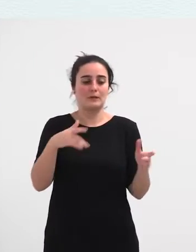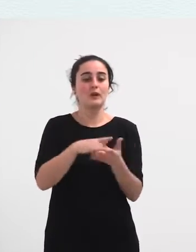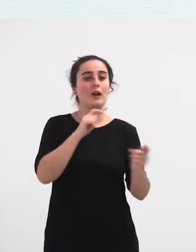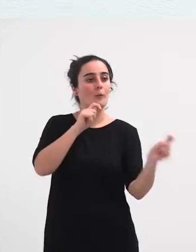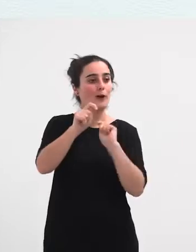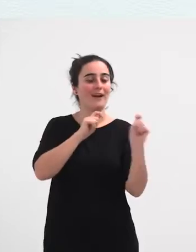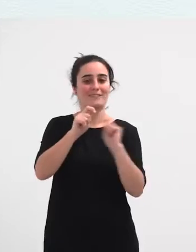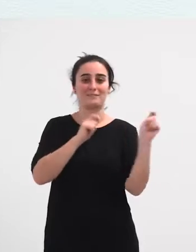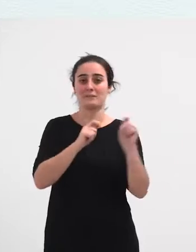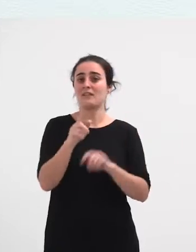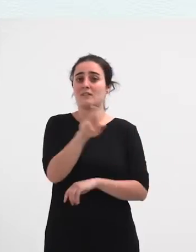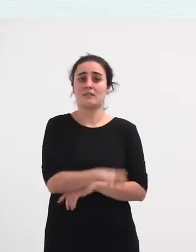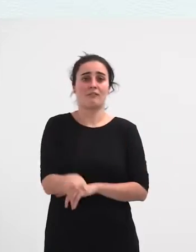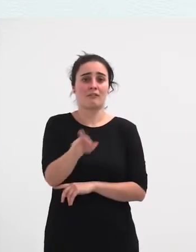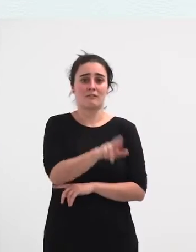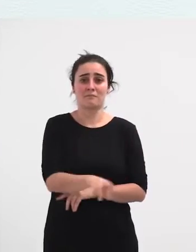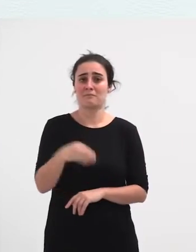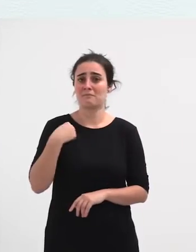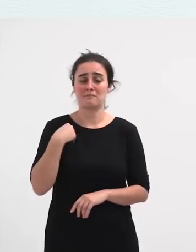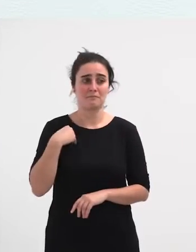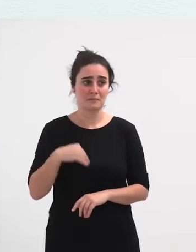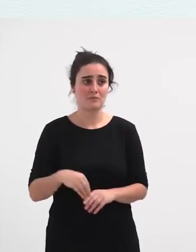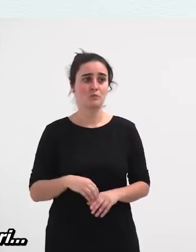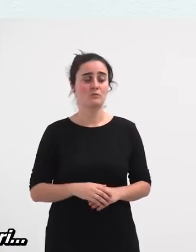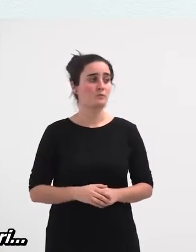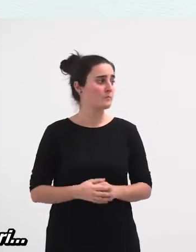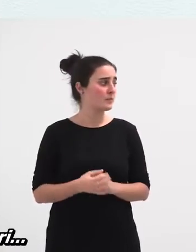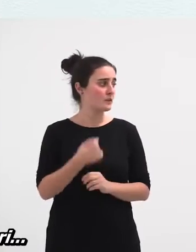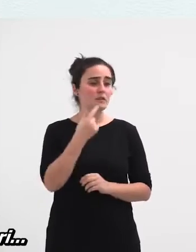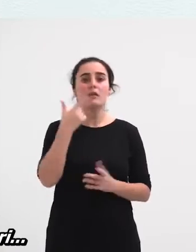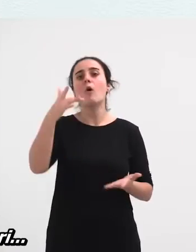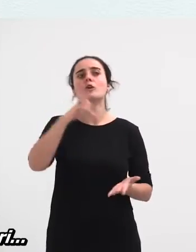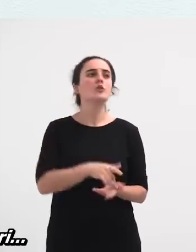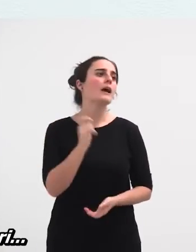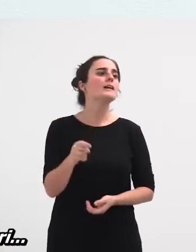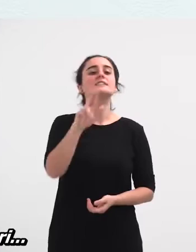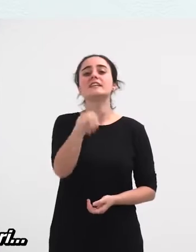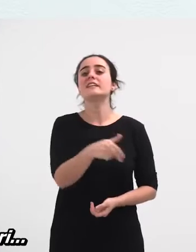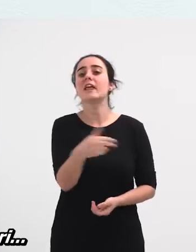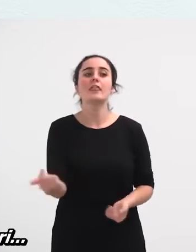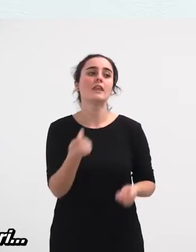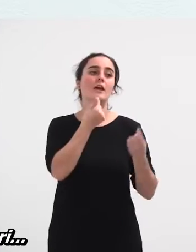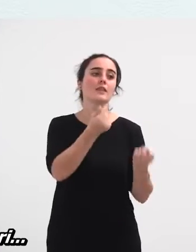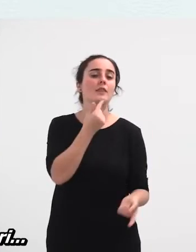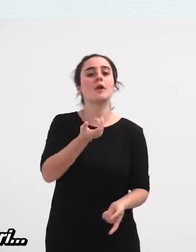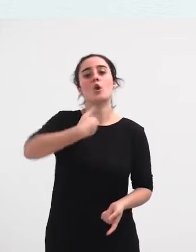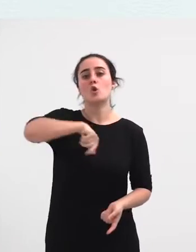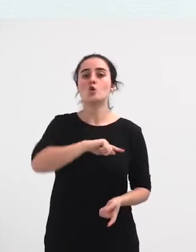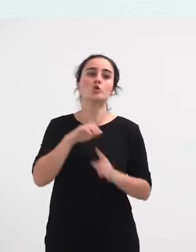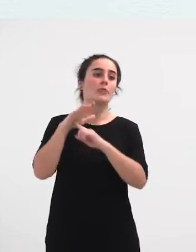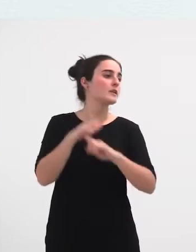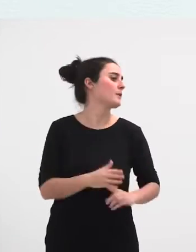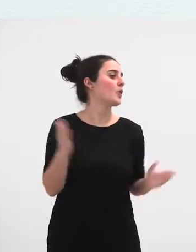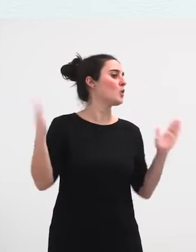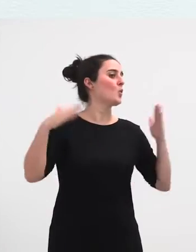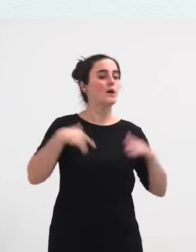eta etengabe errepikatzen dute, ikusi zan baditu zuen. Hai una sententzia que dice, que nosotros nacemos diskriminazio hori da,